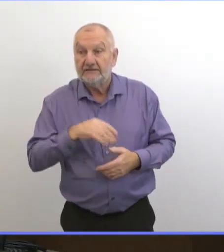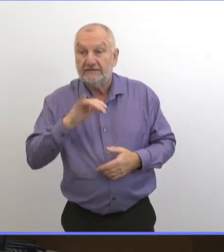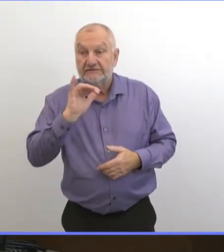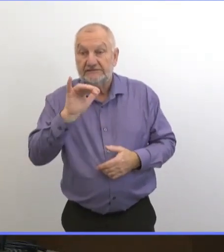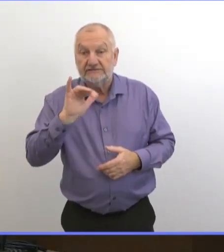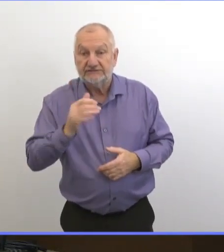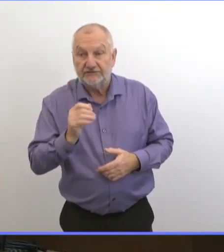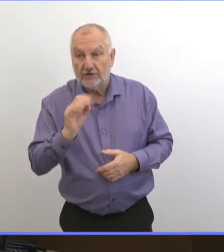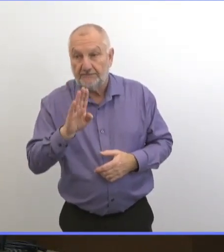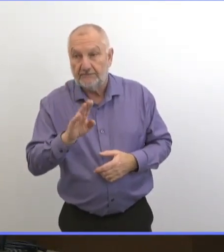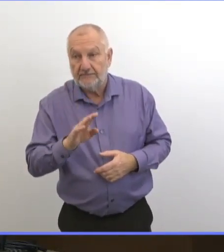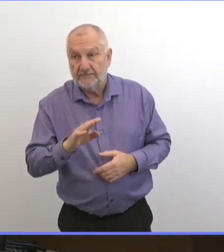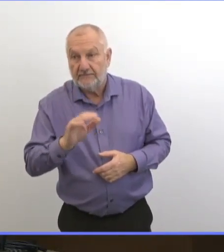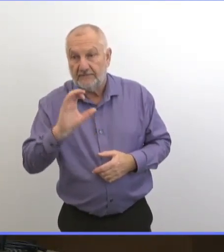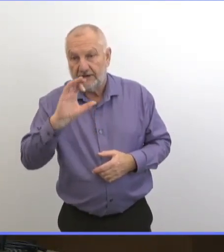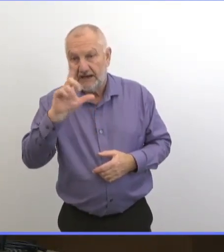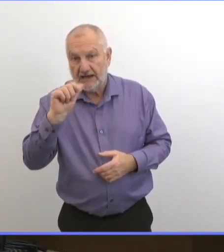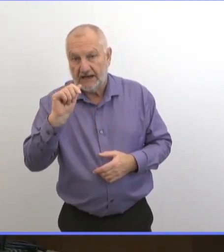CGOB Clay.